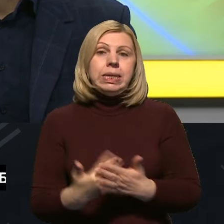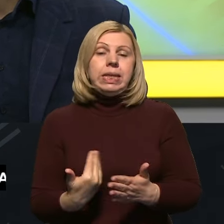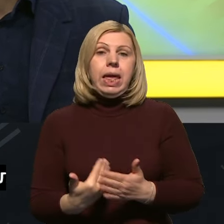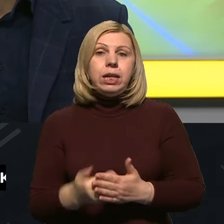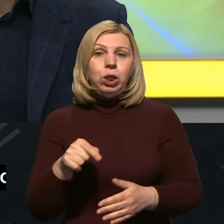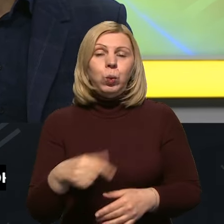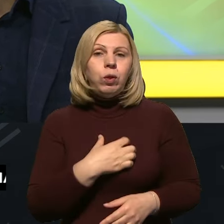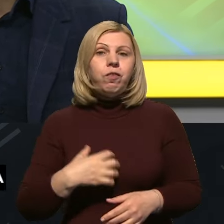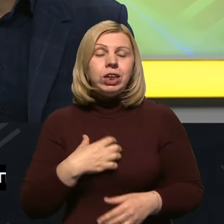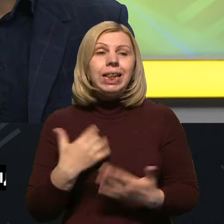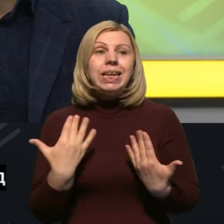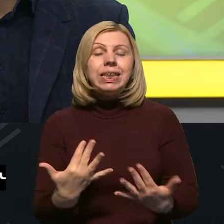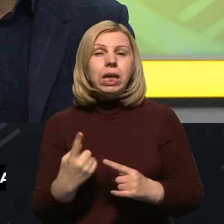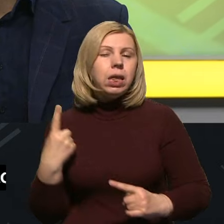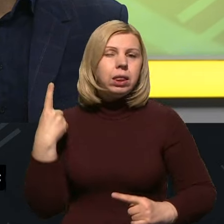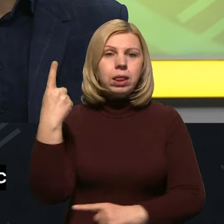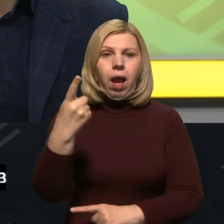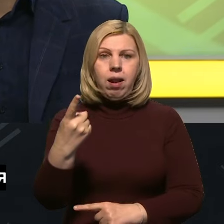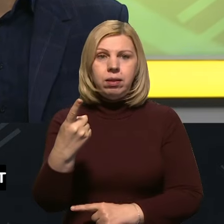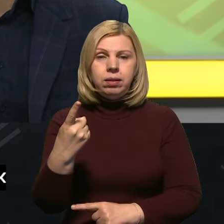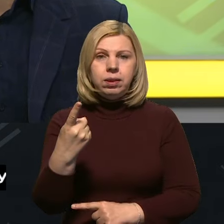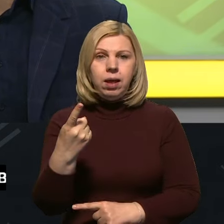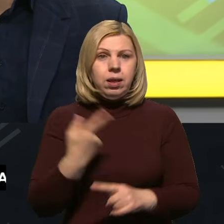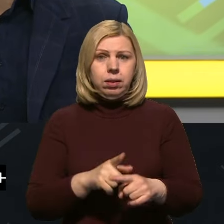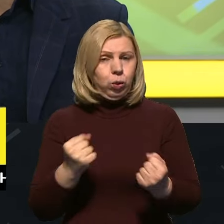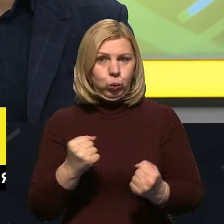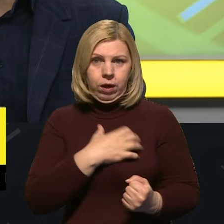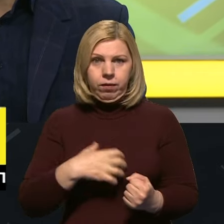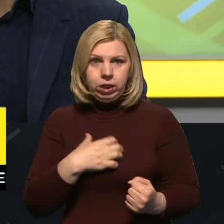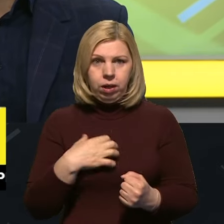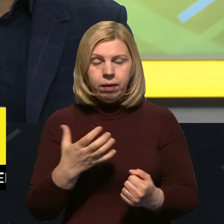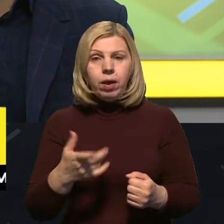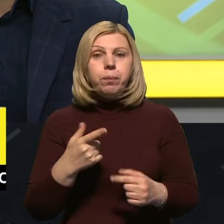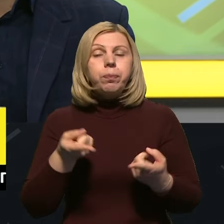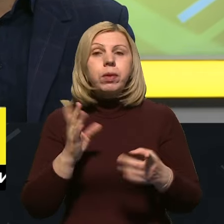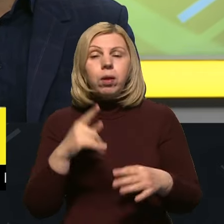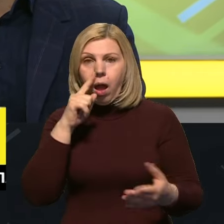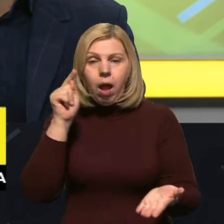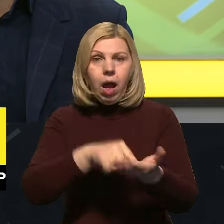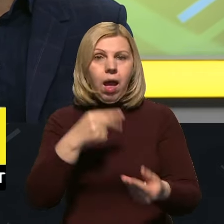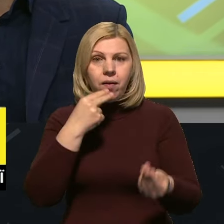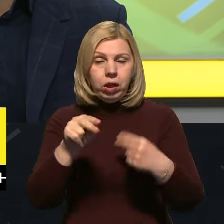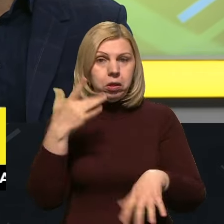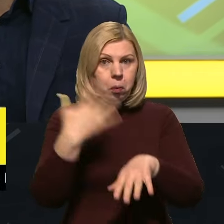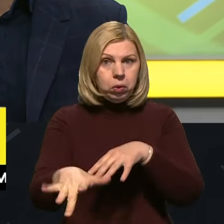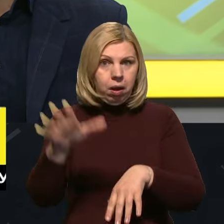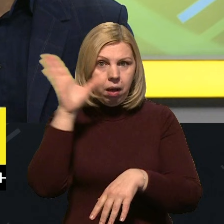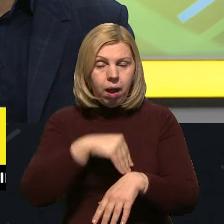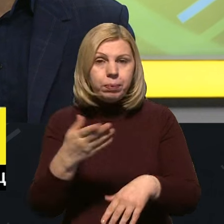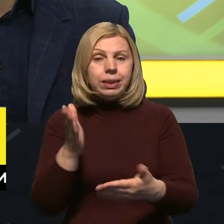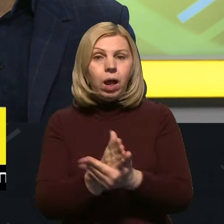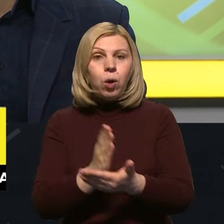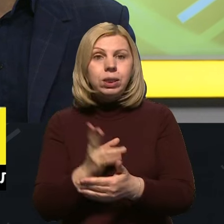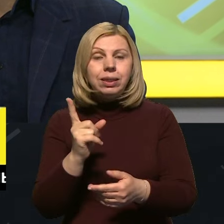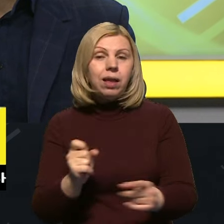тут важлива нескільки дальність. Це дуже важливо, тому що дістаються ефективно, вражаються об'єкти, які знаходяться за